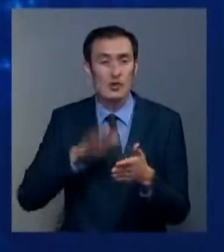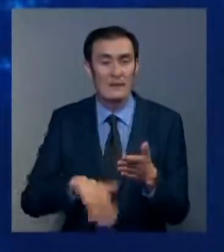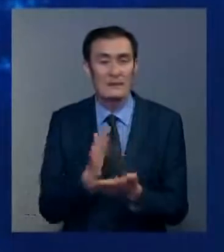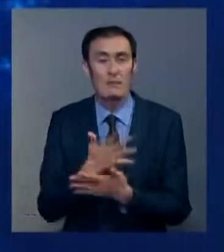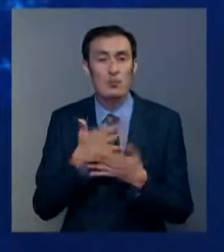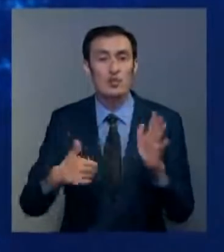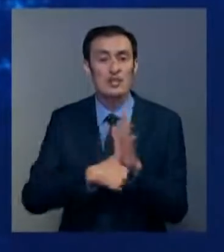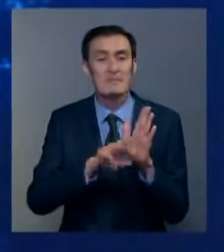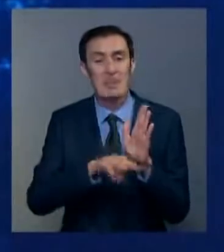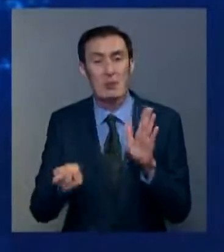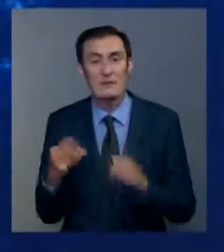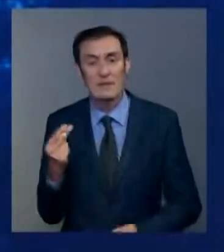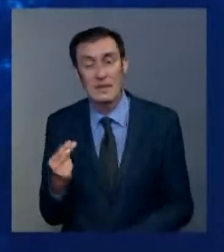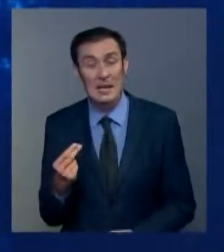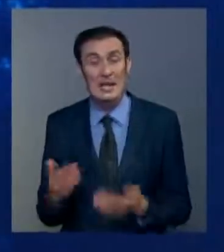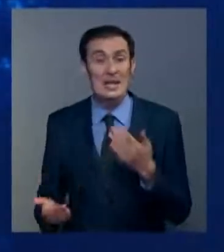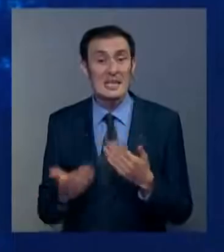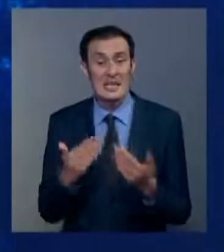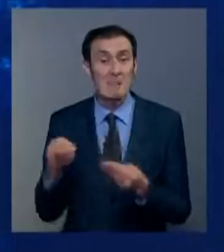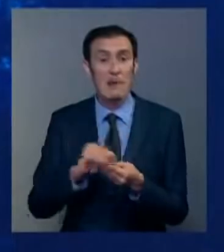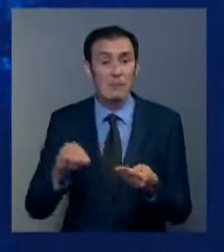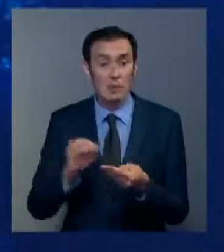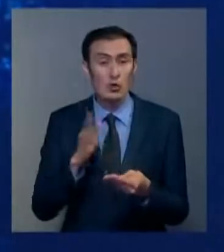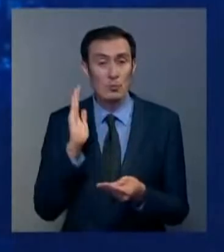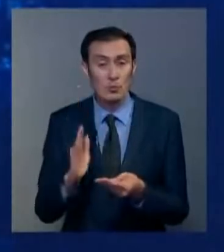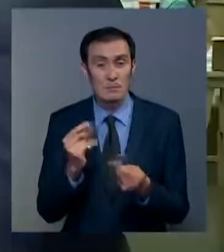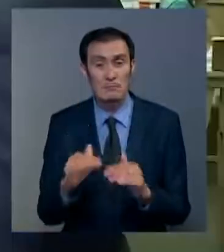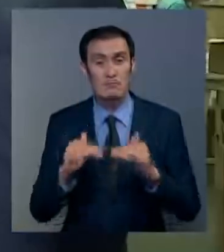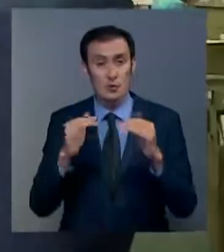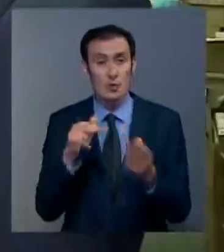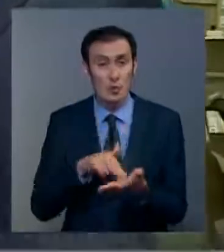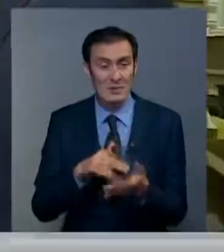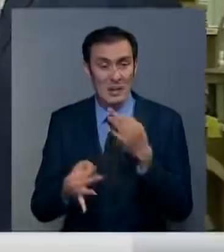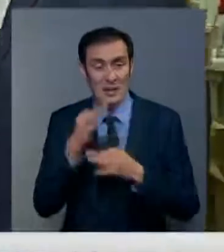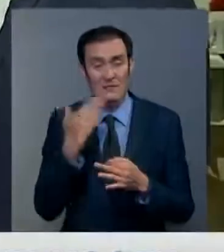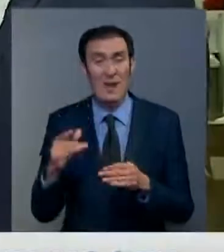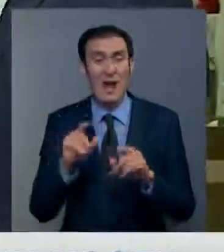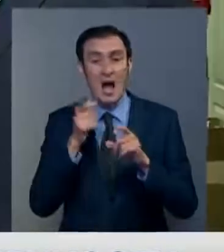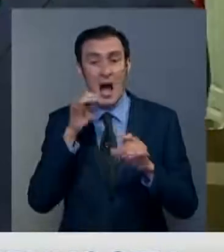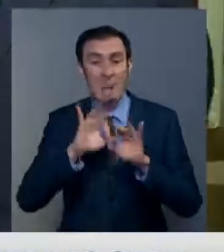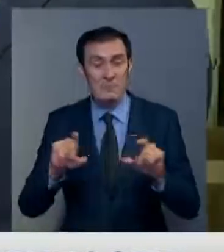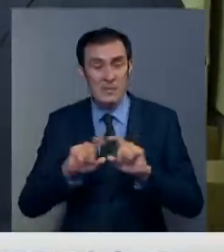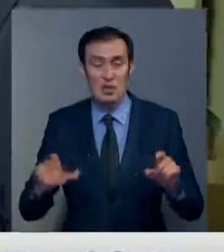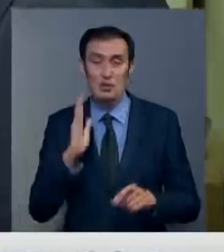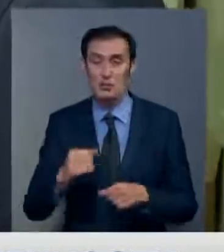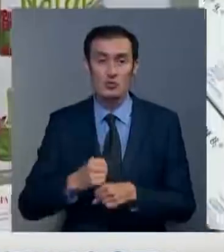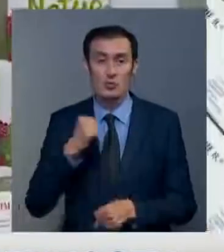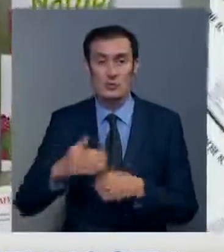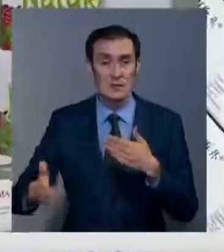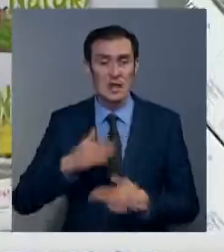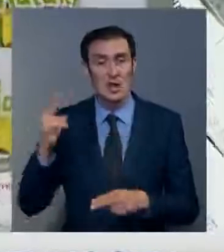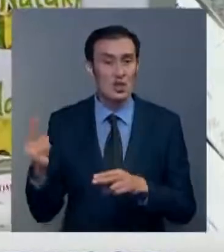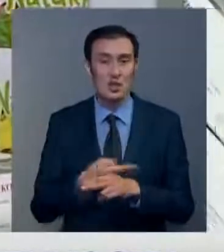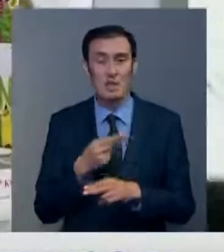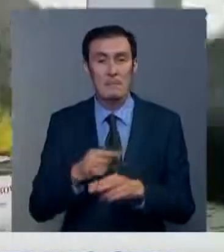составила больше 6 миллионов тенге. В случае повторного превышения цен на лекарства к аптекам будут применены более жесткие меры, вплоть до